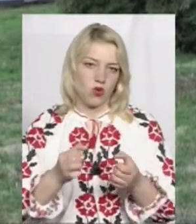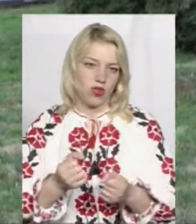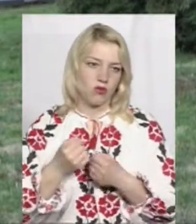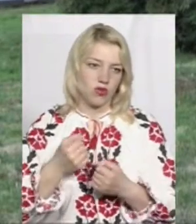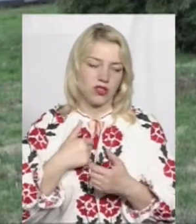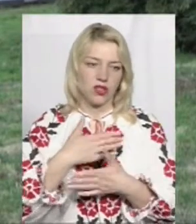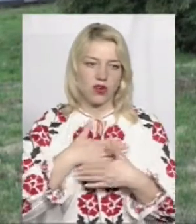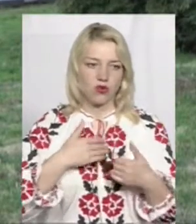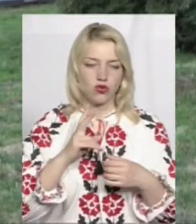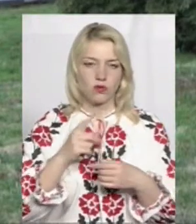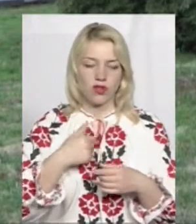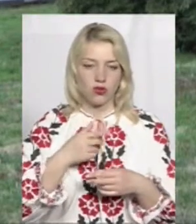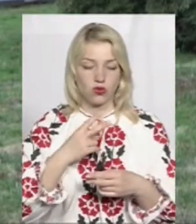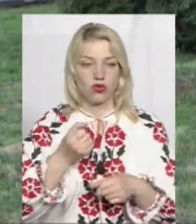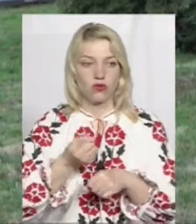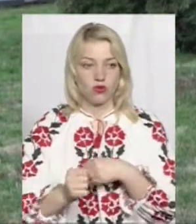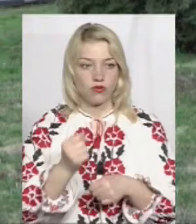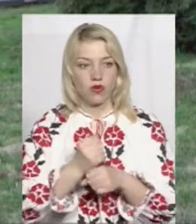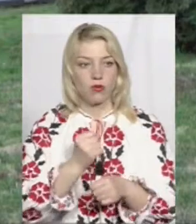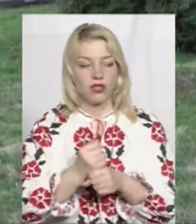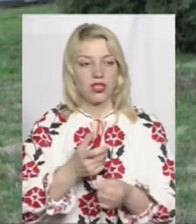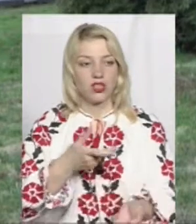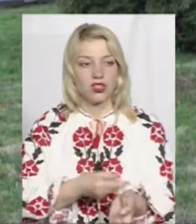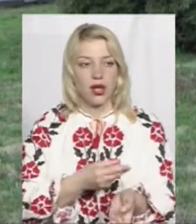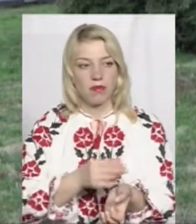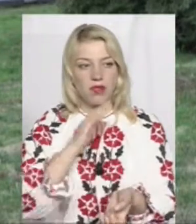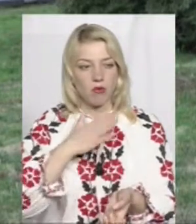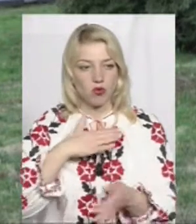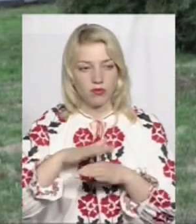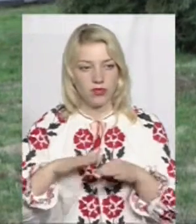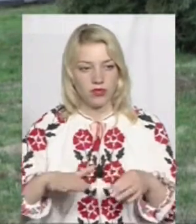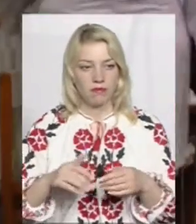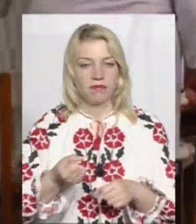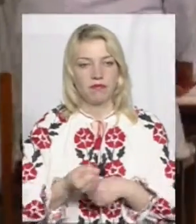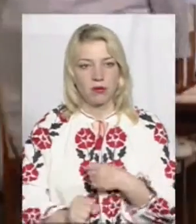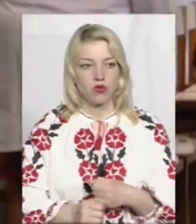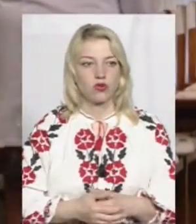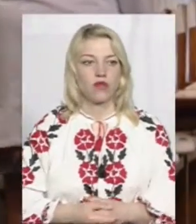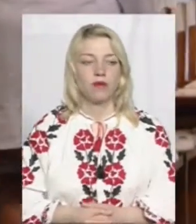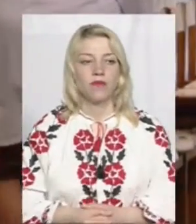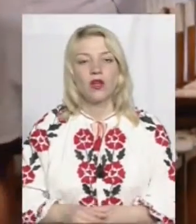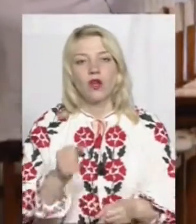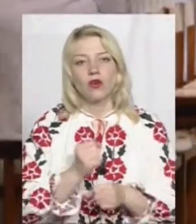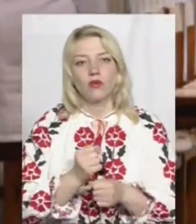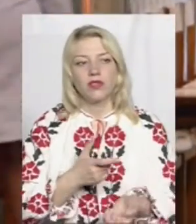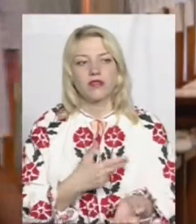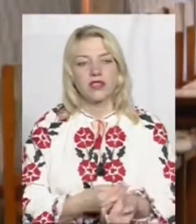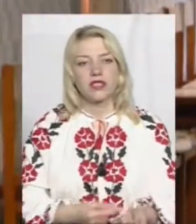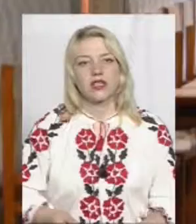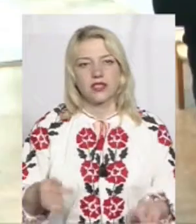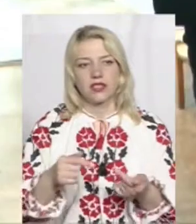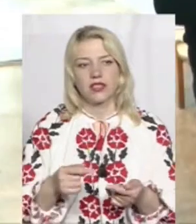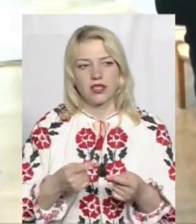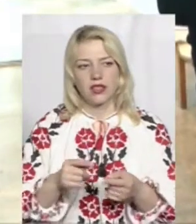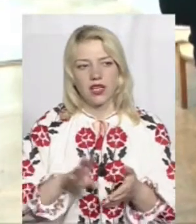мене хтось змушував робити щеплення моїм дітям примусово. Робити вакцинацію згідно з календарем